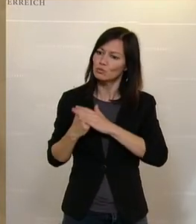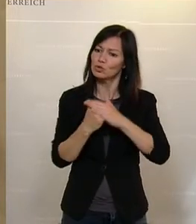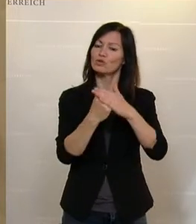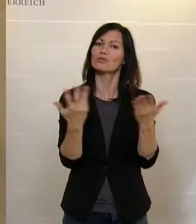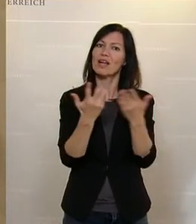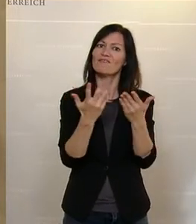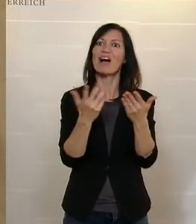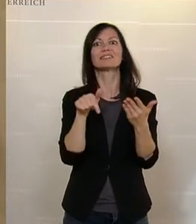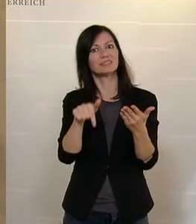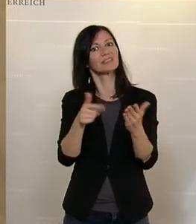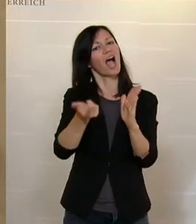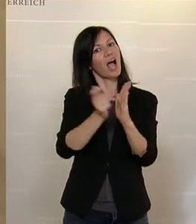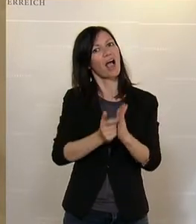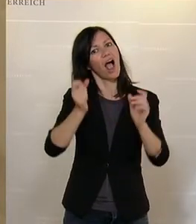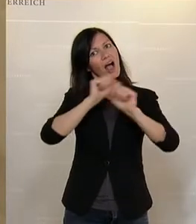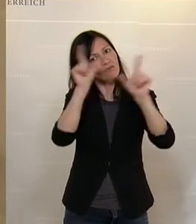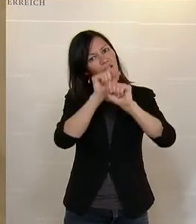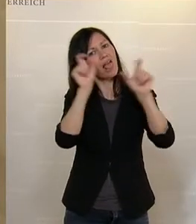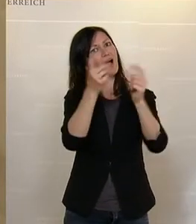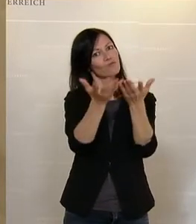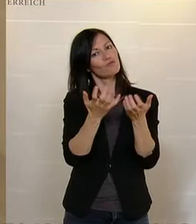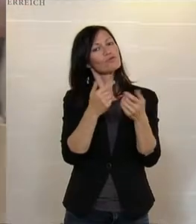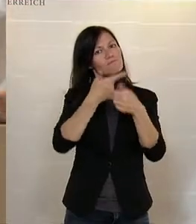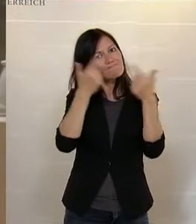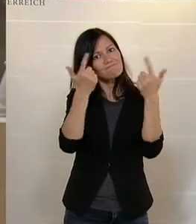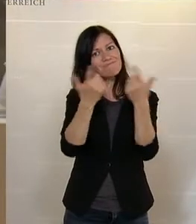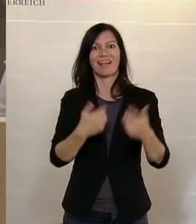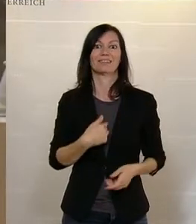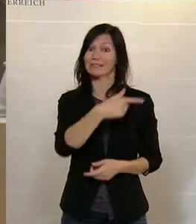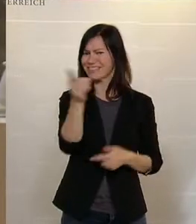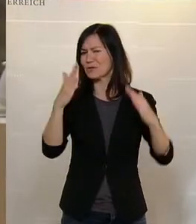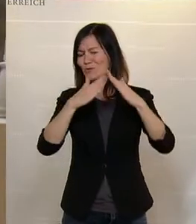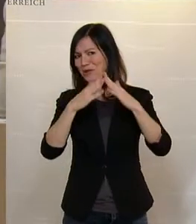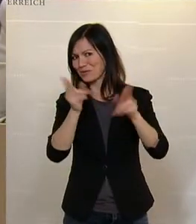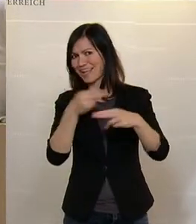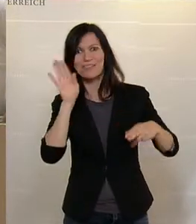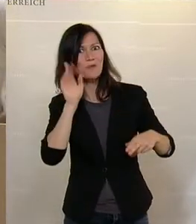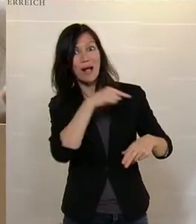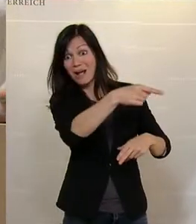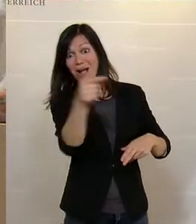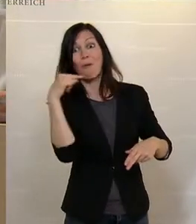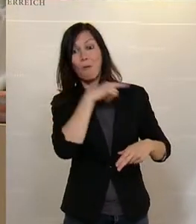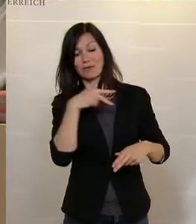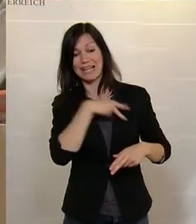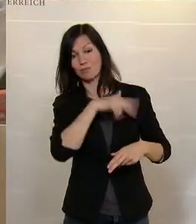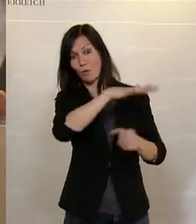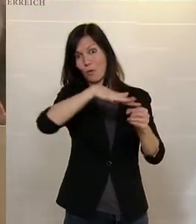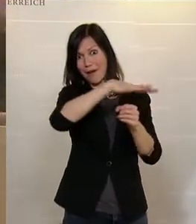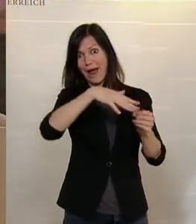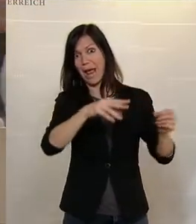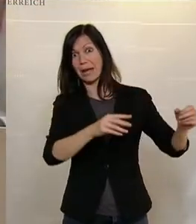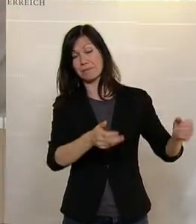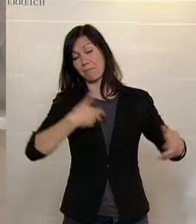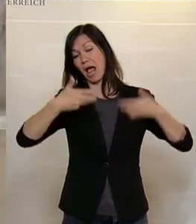Sie hören es zu Hause nicht, im roten Sektor ist ein bisschen was los. Ich freue mich dann, hier am Rednerpult Ihre Gegenausführungen zu hören. Vor allem